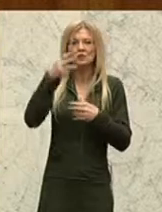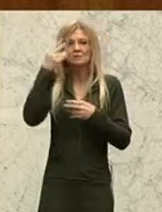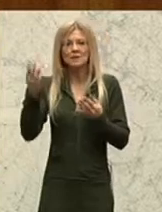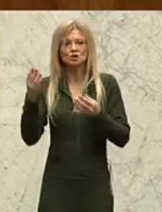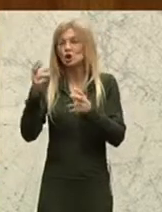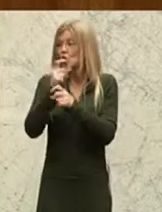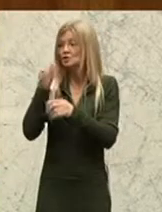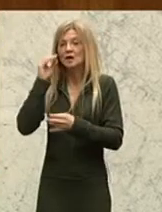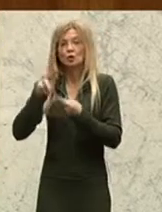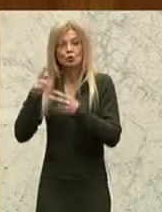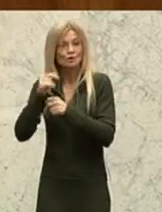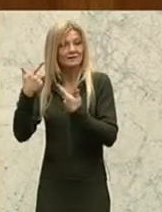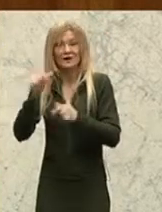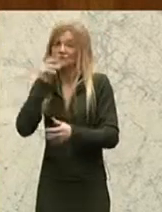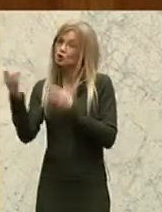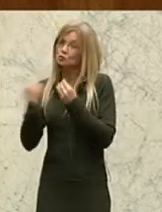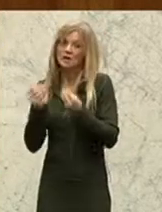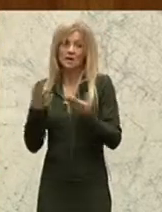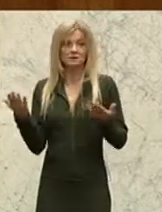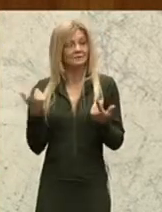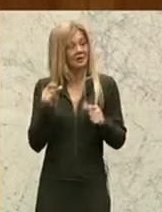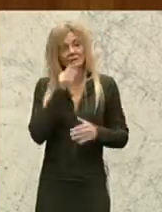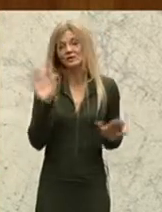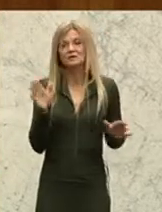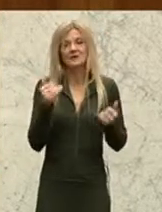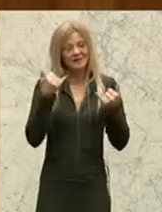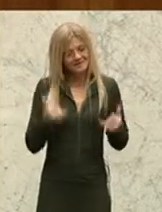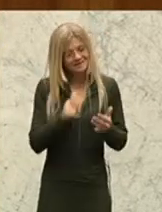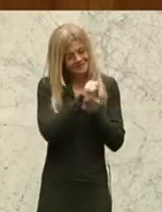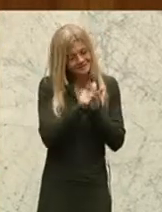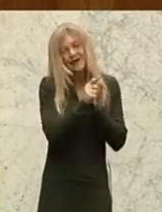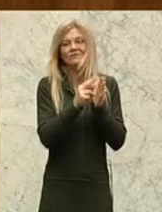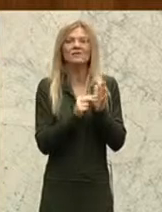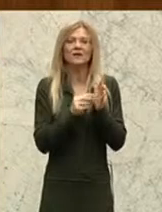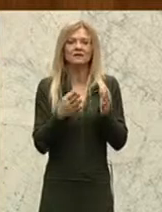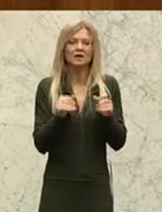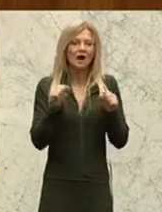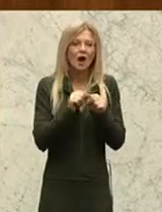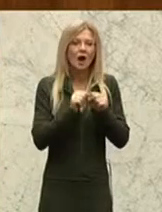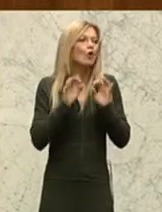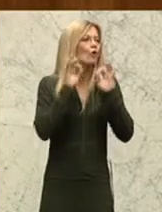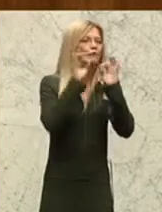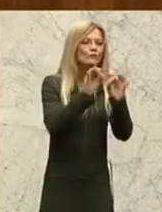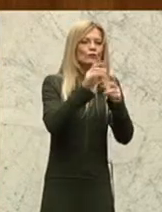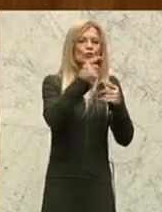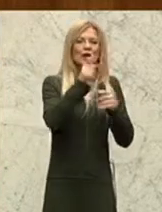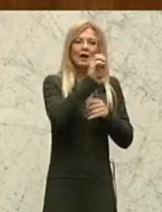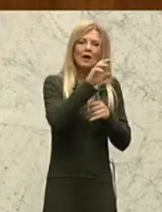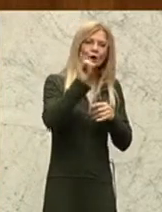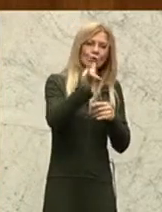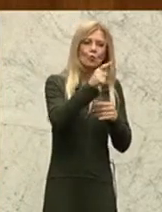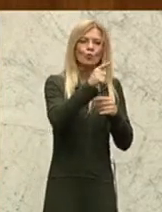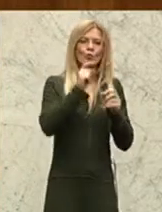nicht gespielt werden und ist nicht zu spielen. Nützen wir die Zeit, auch im Sinne der EU-Vorsorgemaßnahmen,